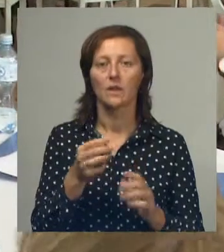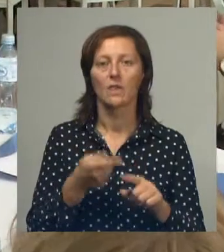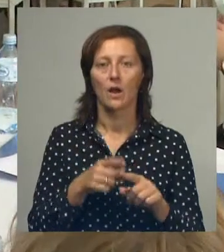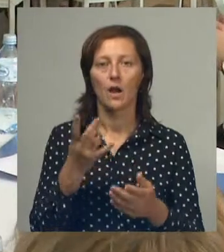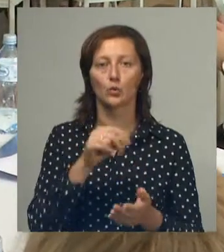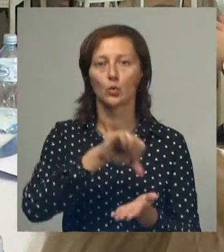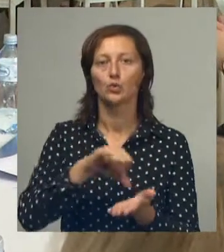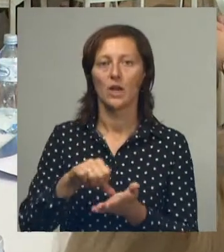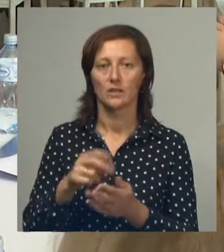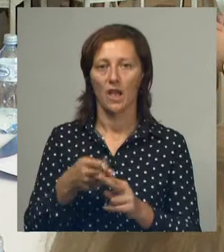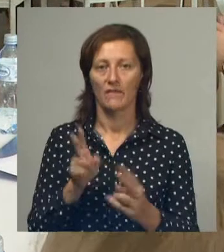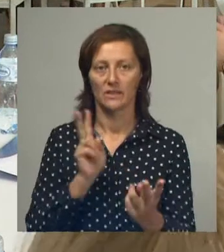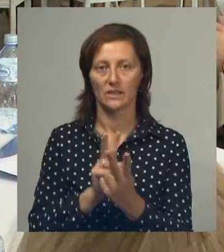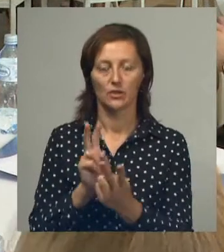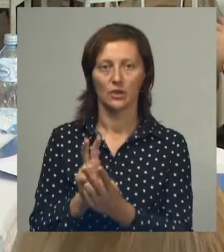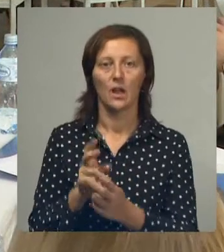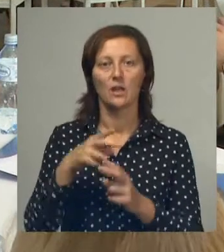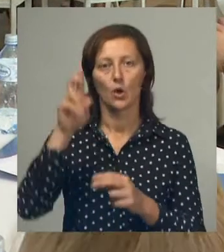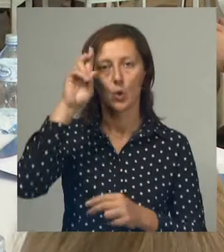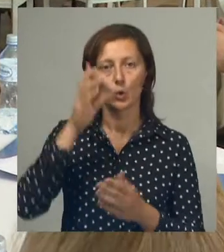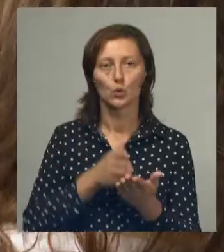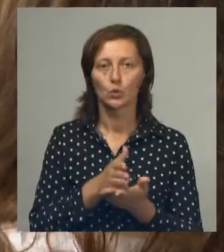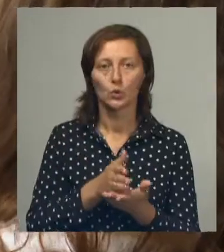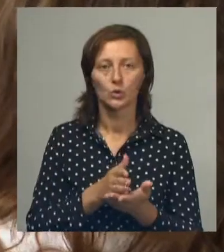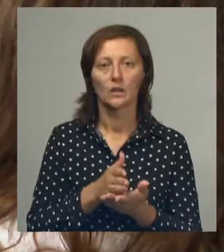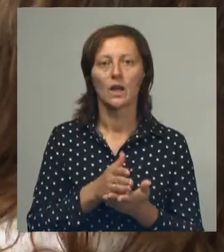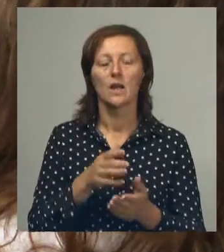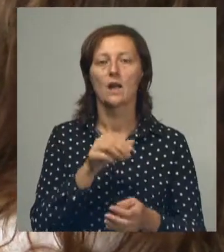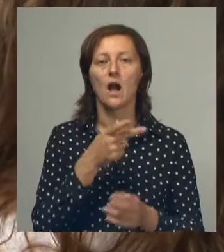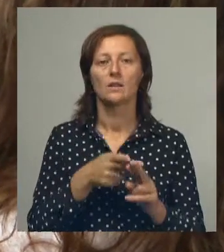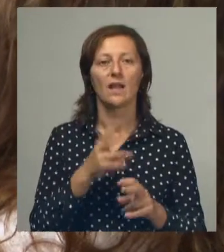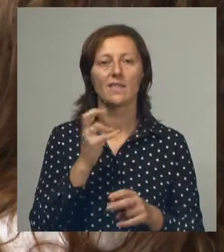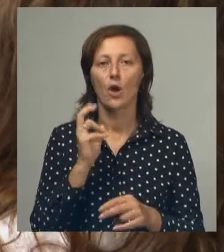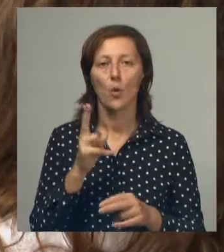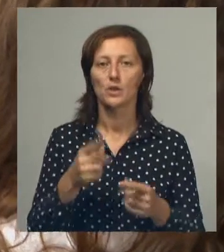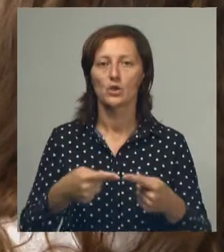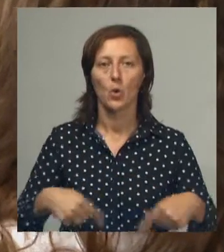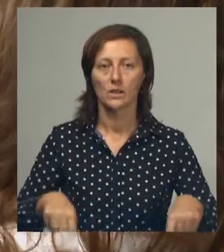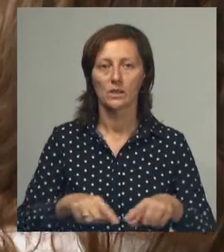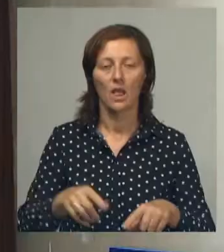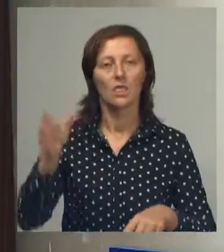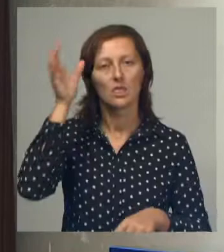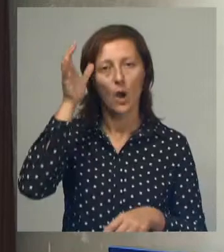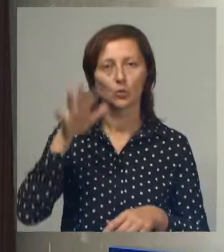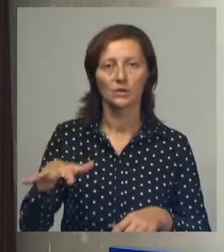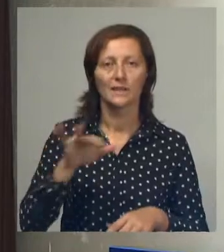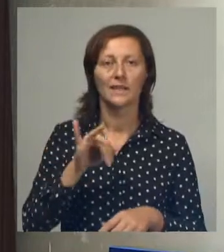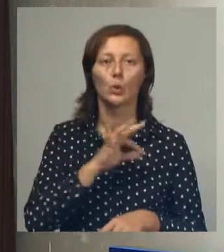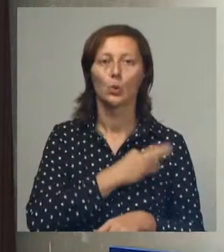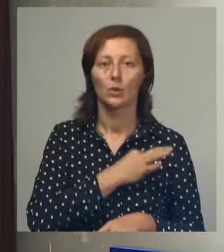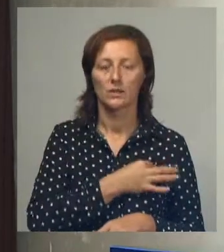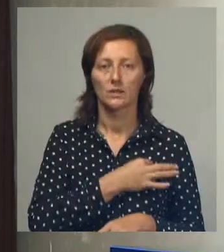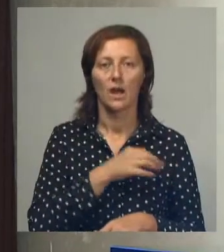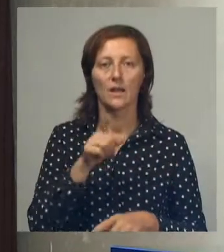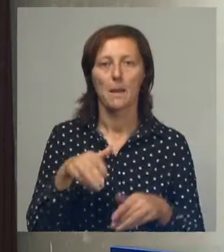участникам встречи. В их числе госслужащие, представители территориального самоуправления, некоммерческих организаций, научной среды и юристы. Они